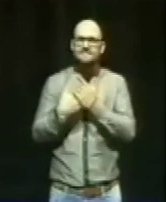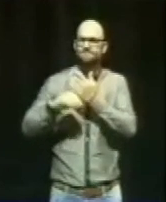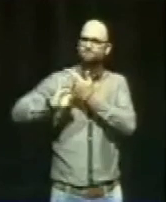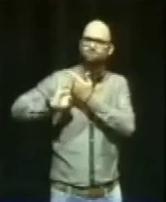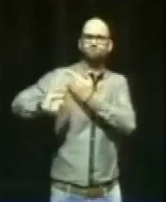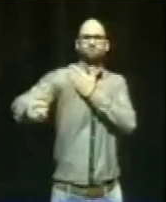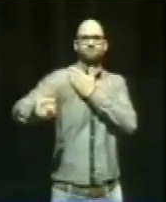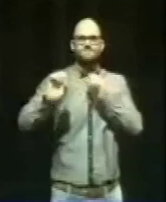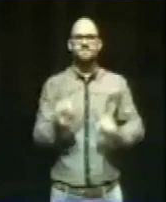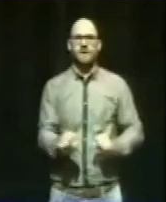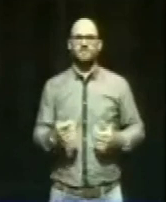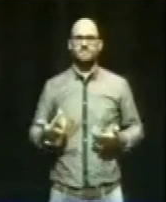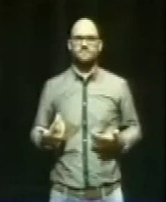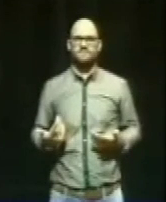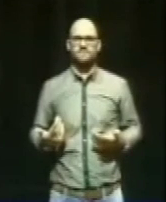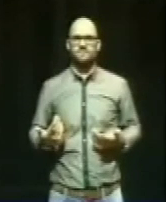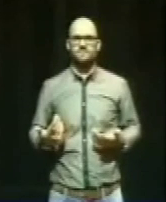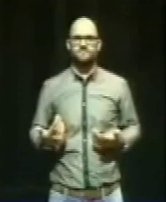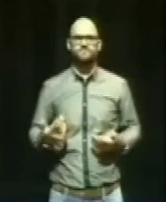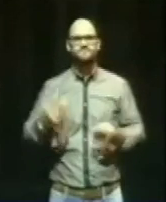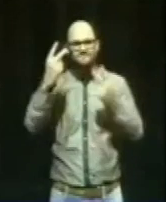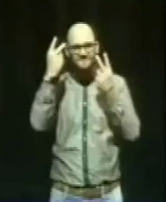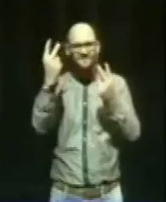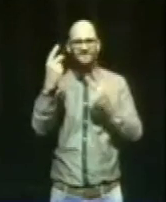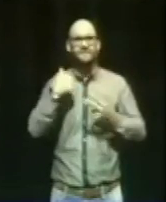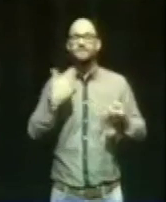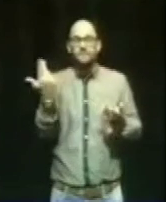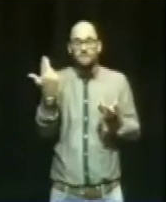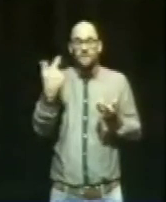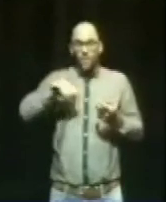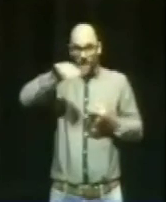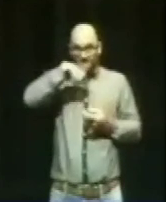einfach durchzuboxen und untereinander auszukungeln.